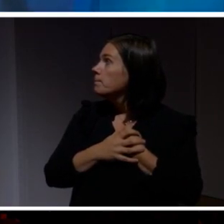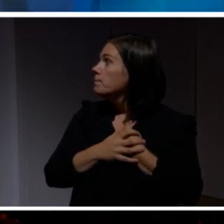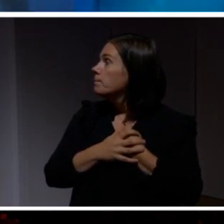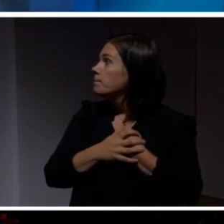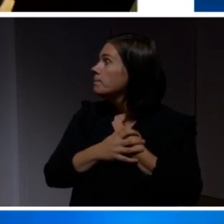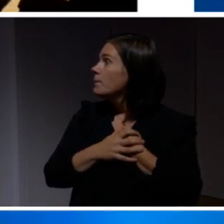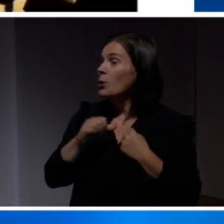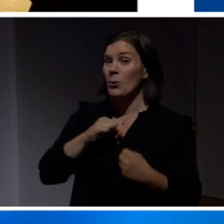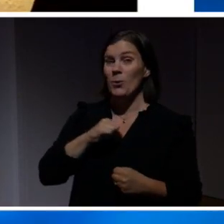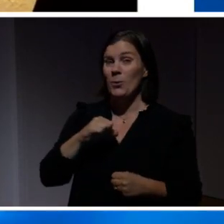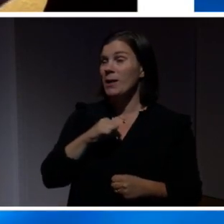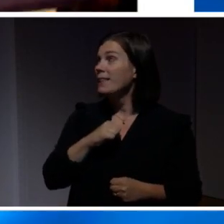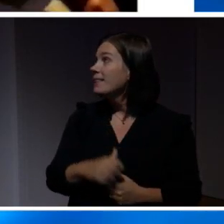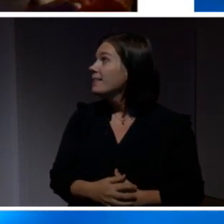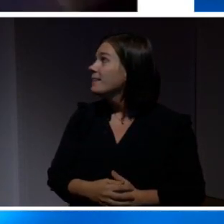Vad roligt!